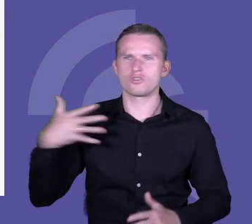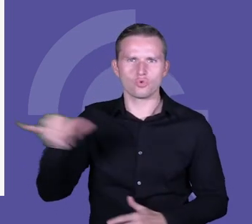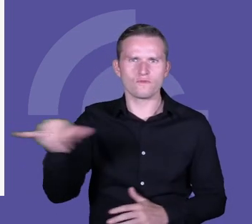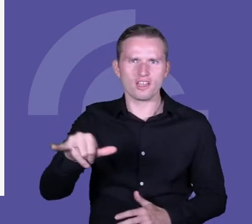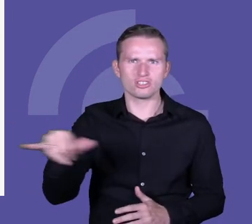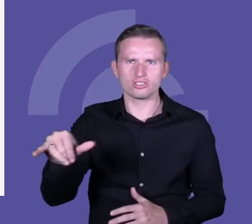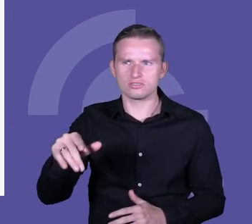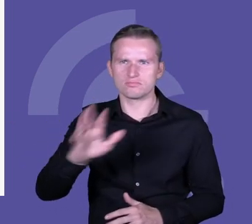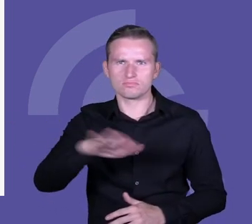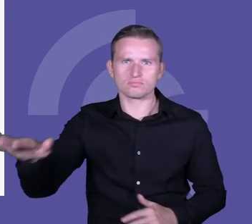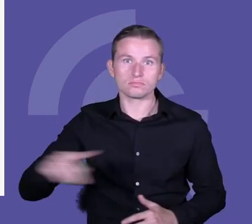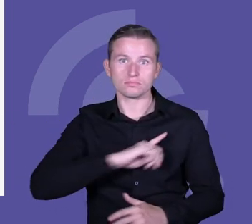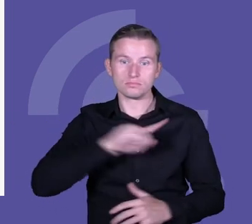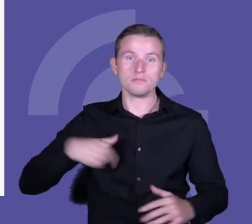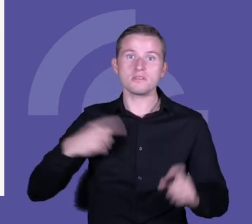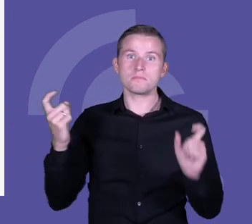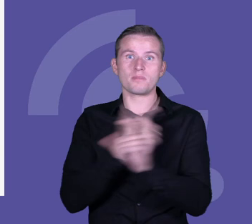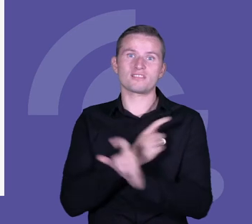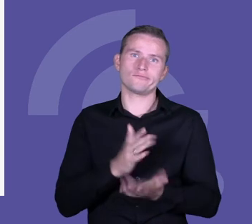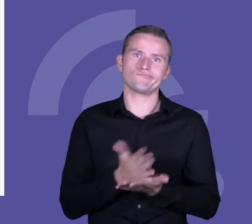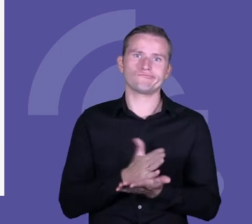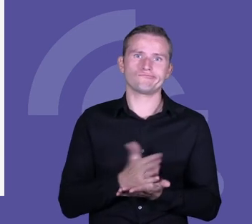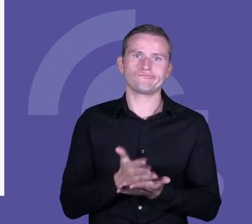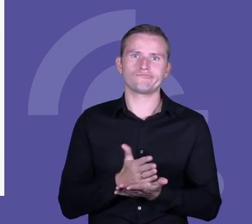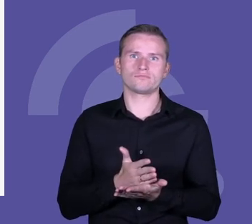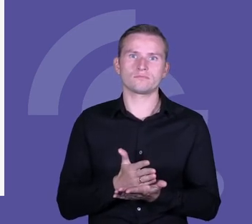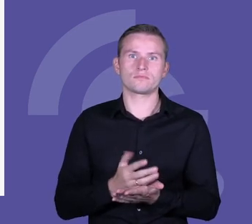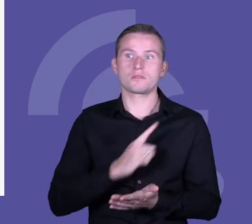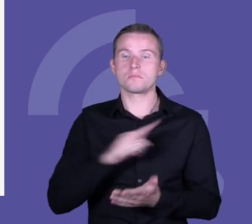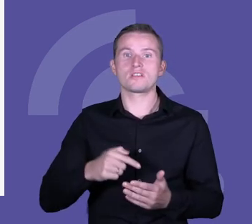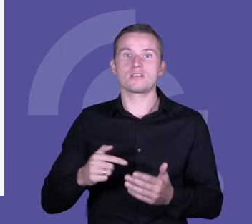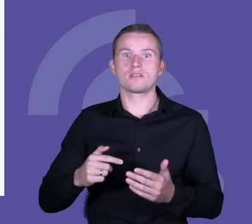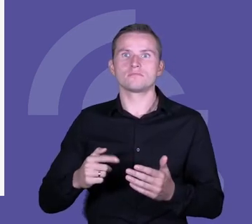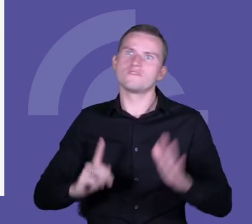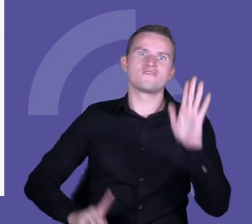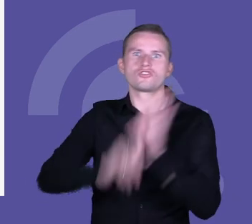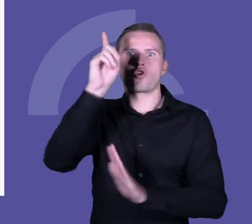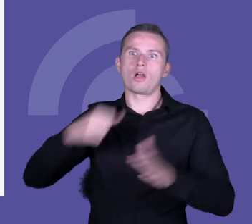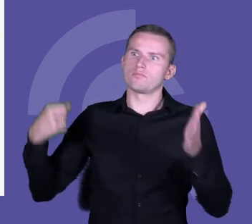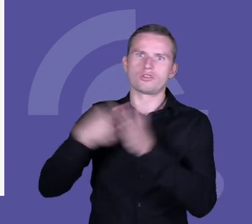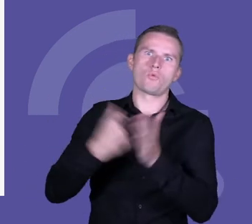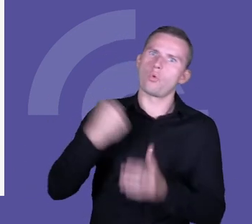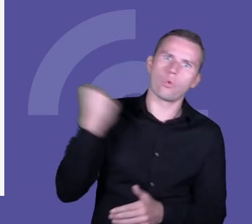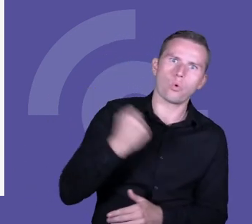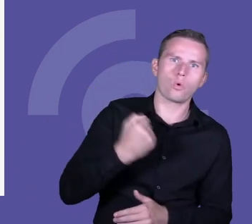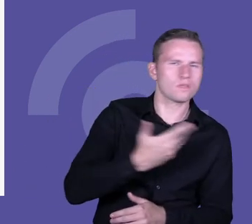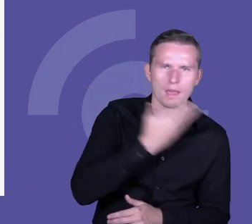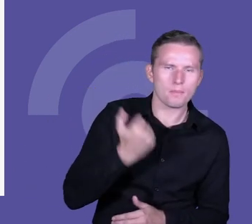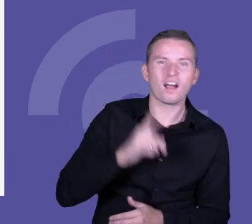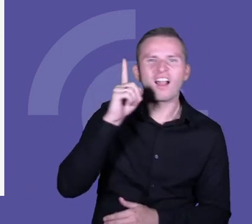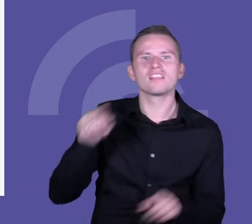no to jesteśmy krajem od wielu lat przeciętnym. Ani nie mamy wysokiej tej przemocy, już bezpośrednio jakby realizowanej, ani